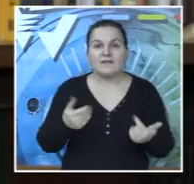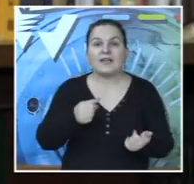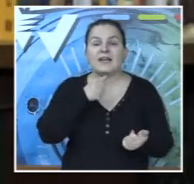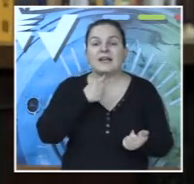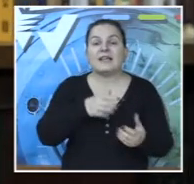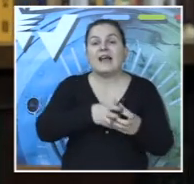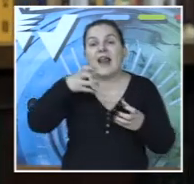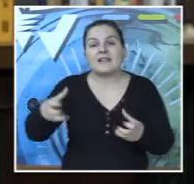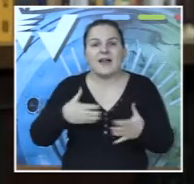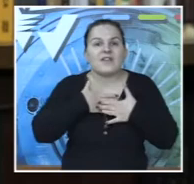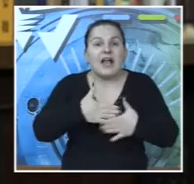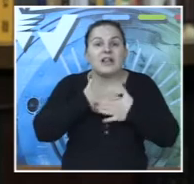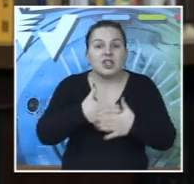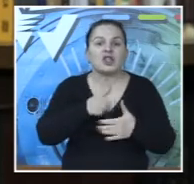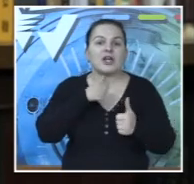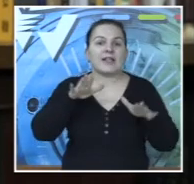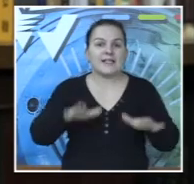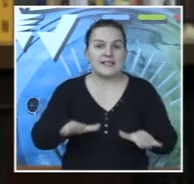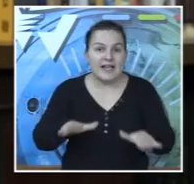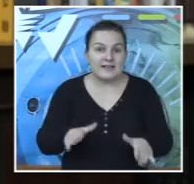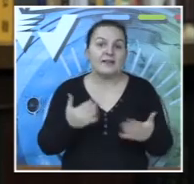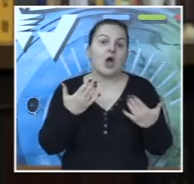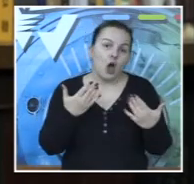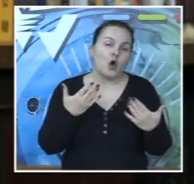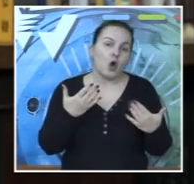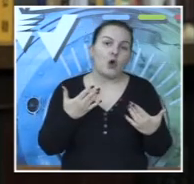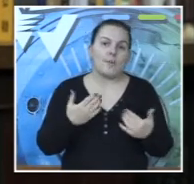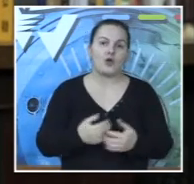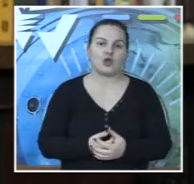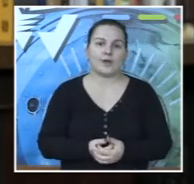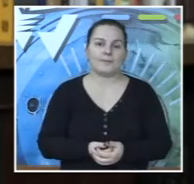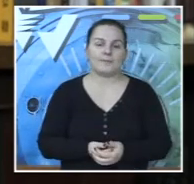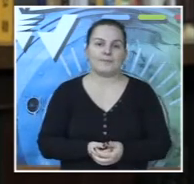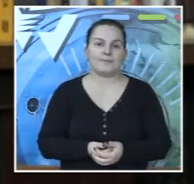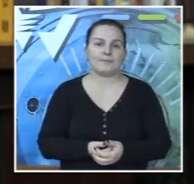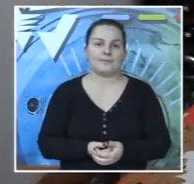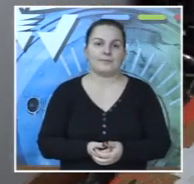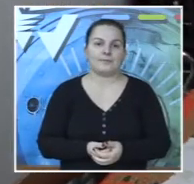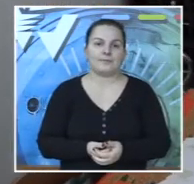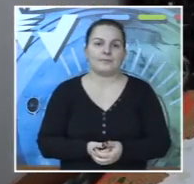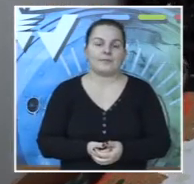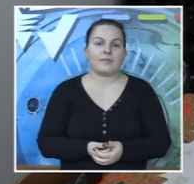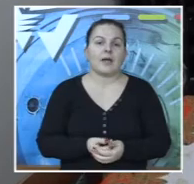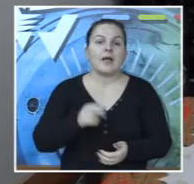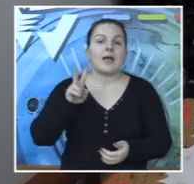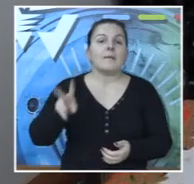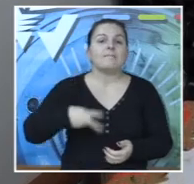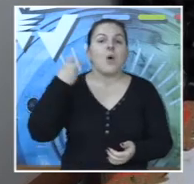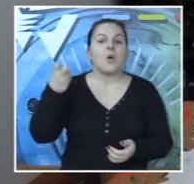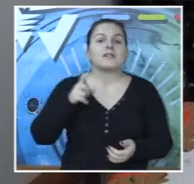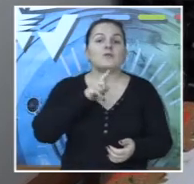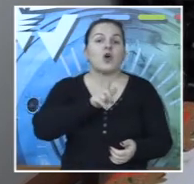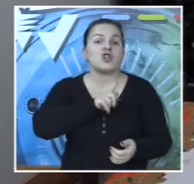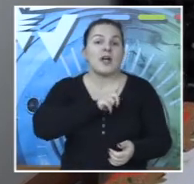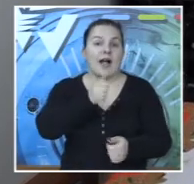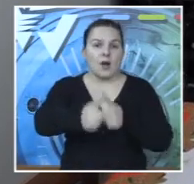živi i da nastavi da diše i da sjedi koliko, toliko, koliko god može. Poziv koji je